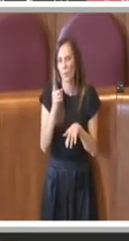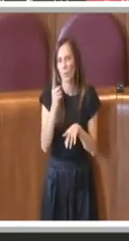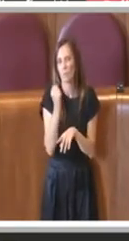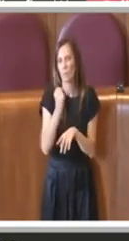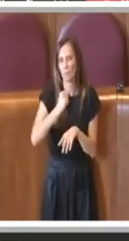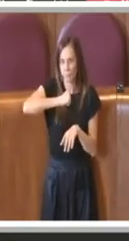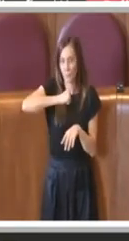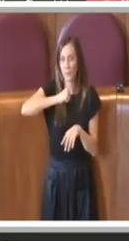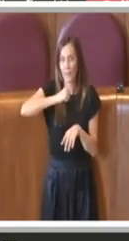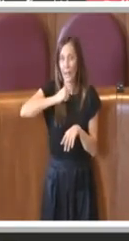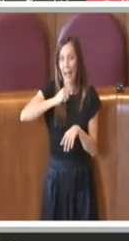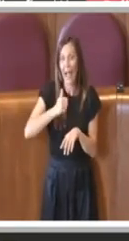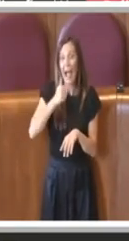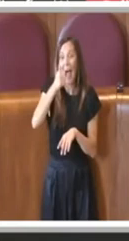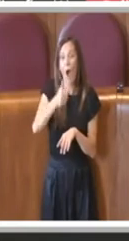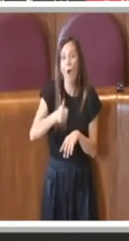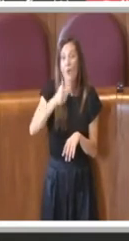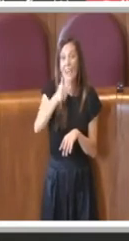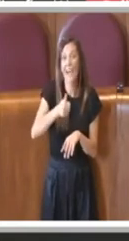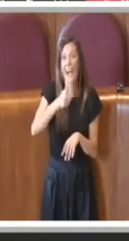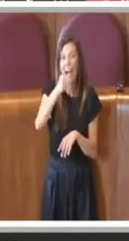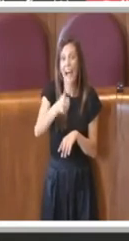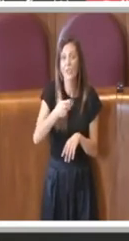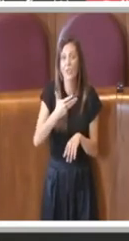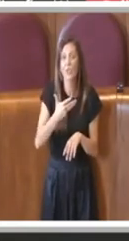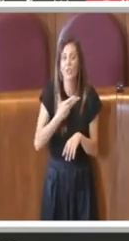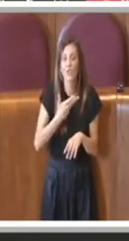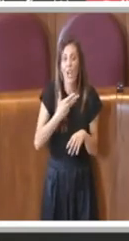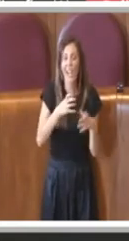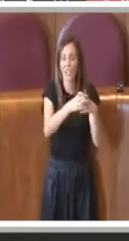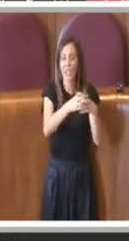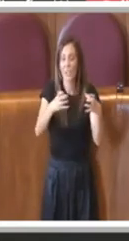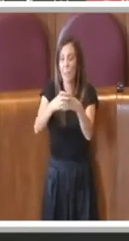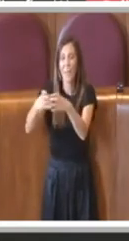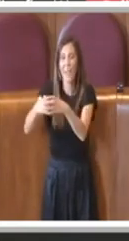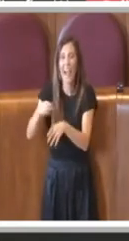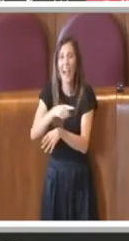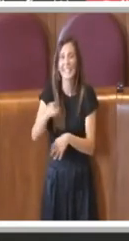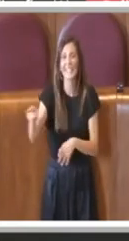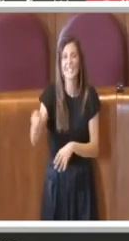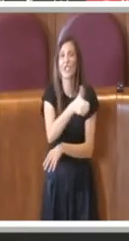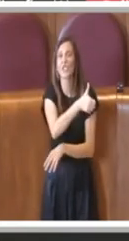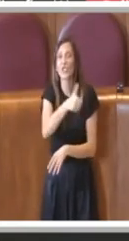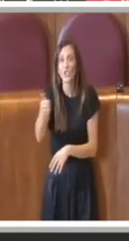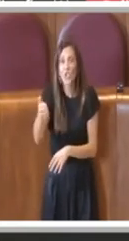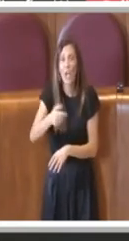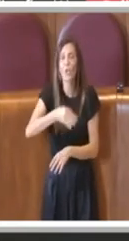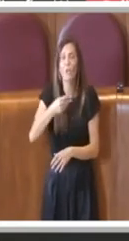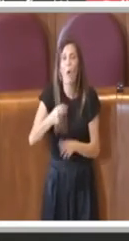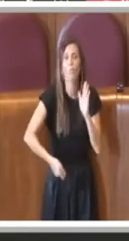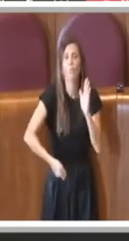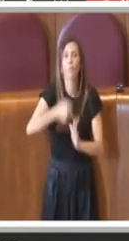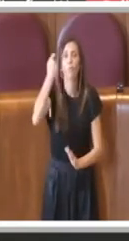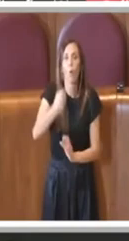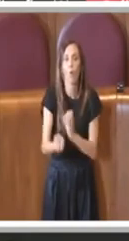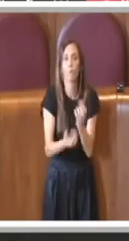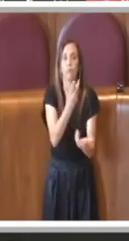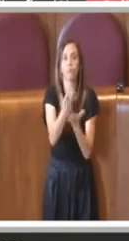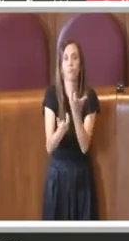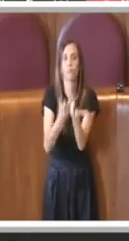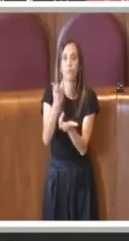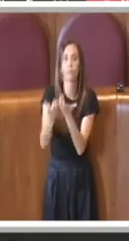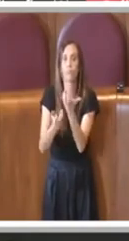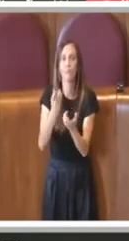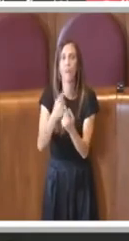anni, ogni anno ci sono 100 impianti dei rifiuti che vengono incendiati o distrutti, per cui è un